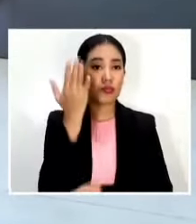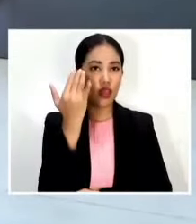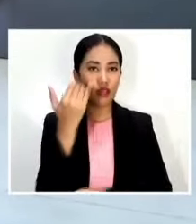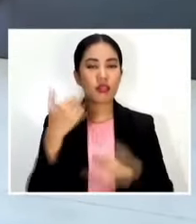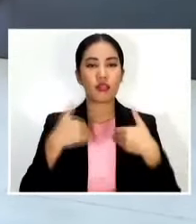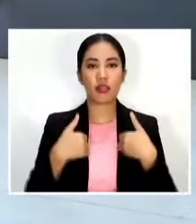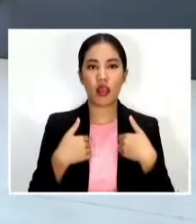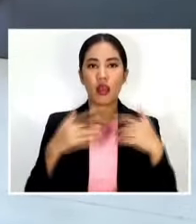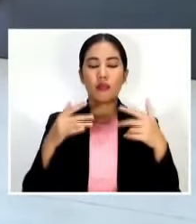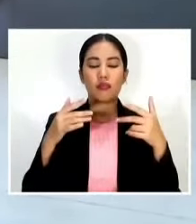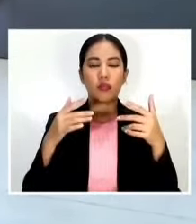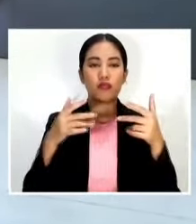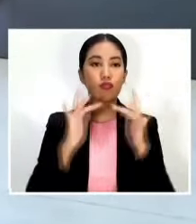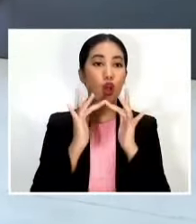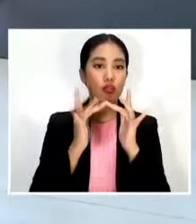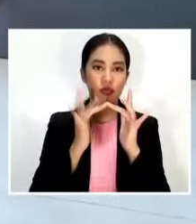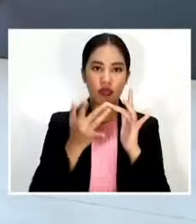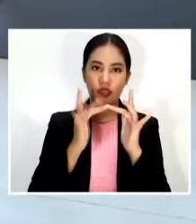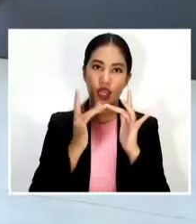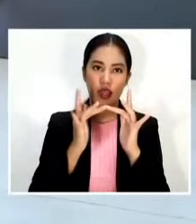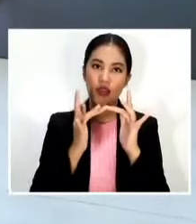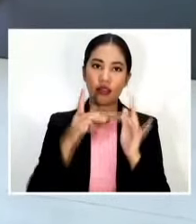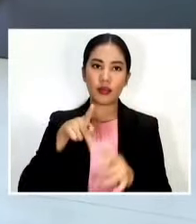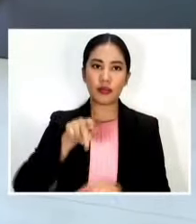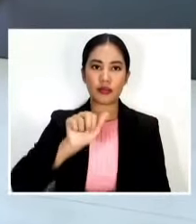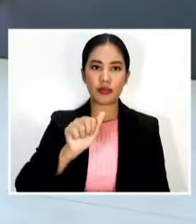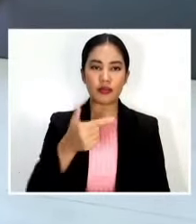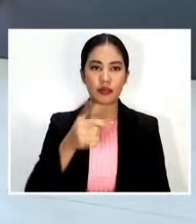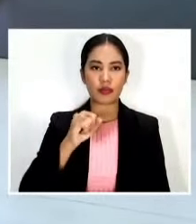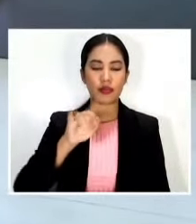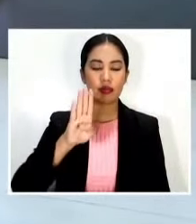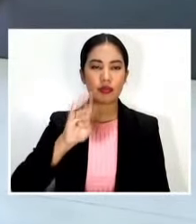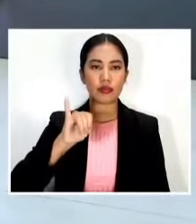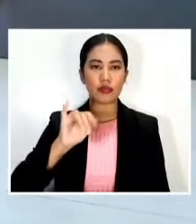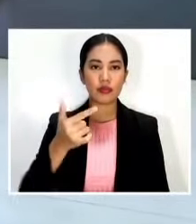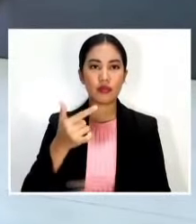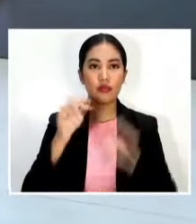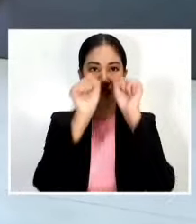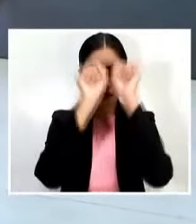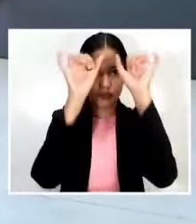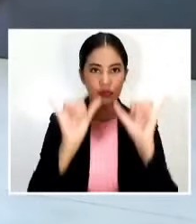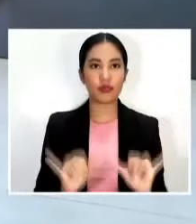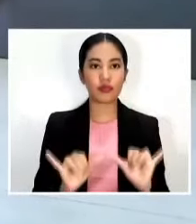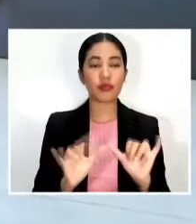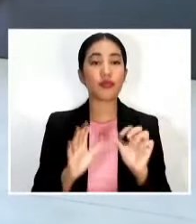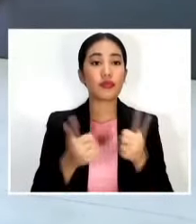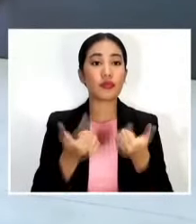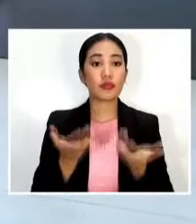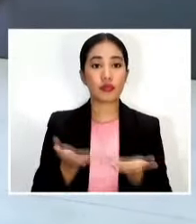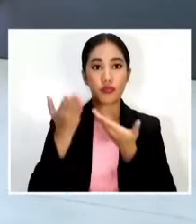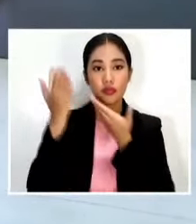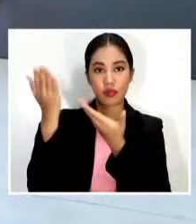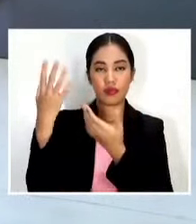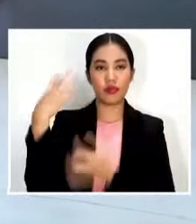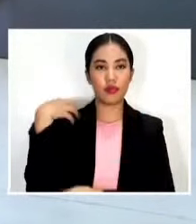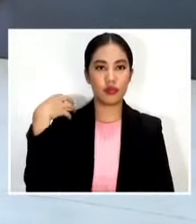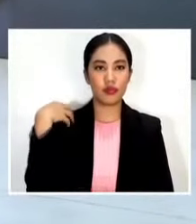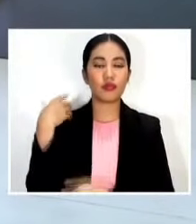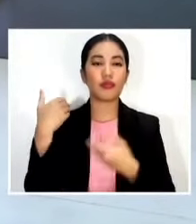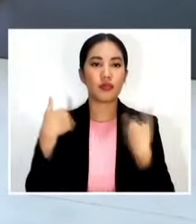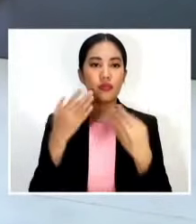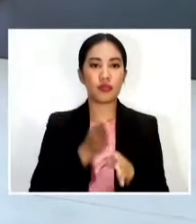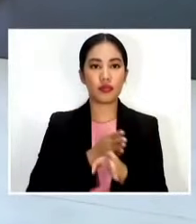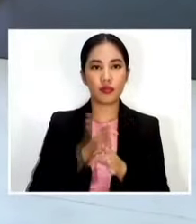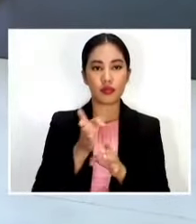employer Sa halip na pumila isusumitin na lamang ito ng membro online sa employer at diretso na ang application